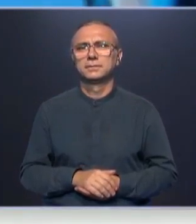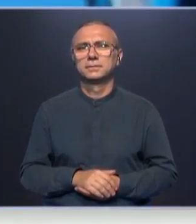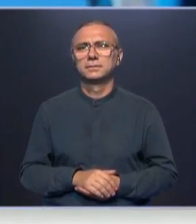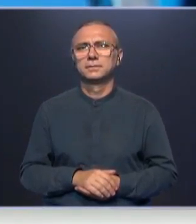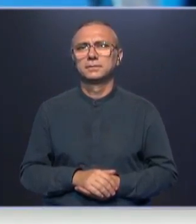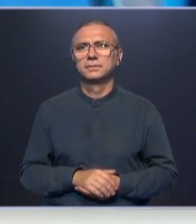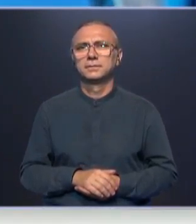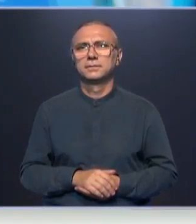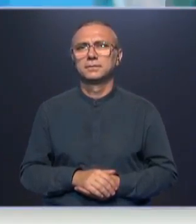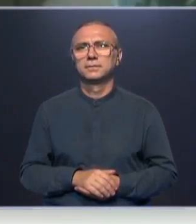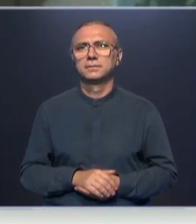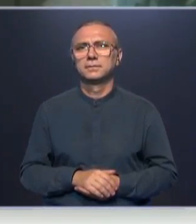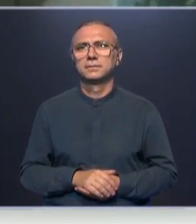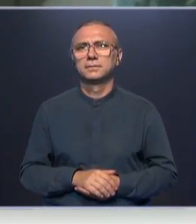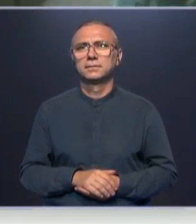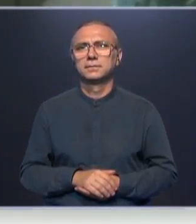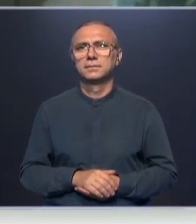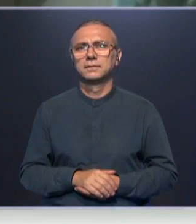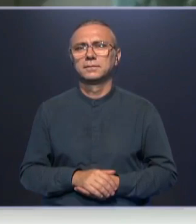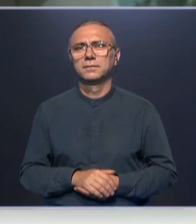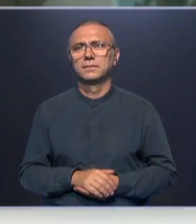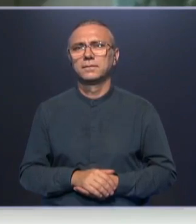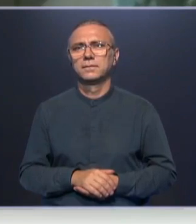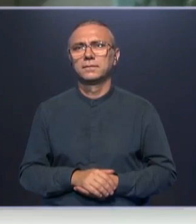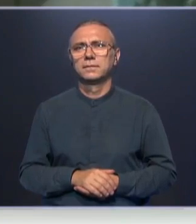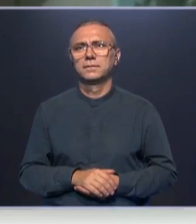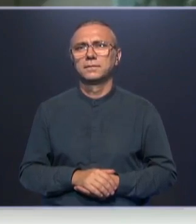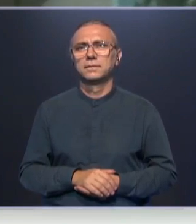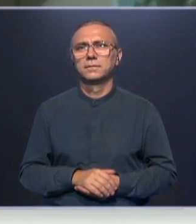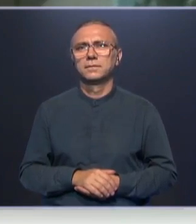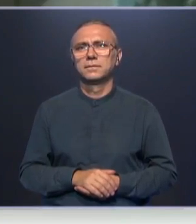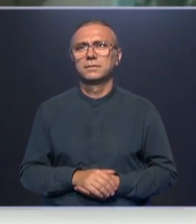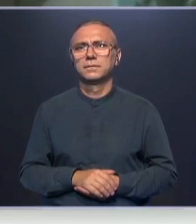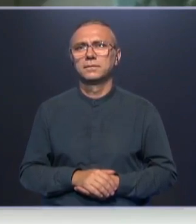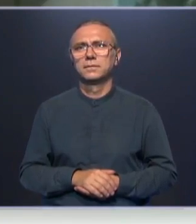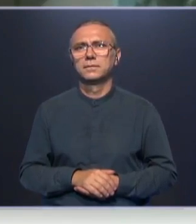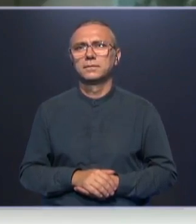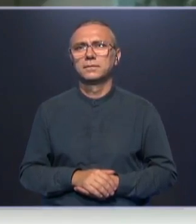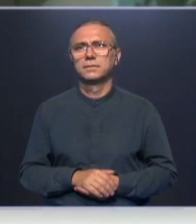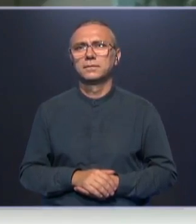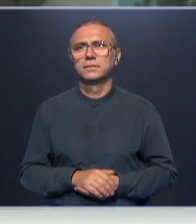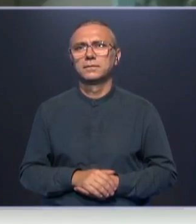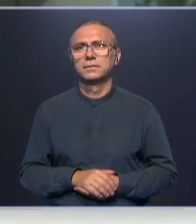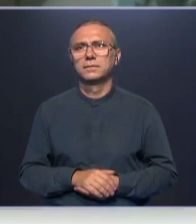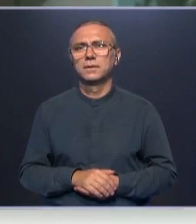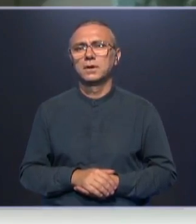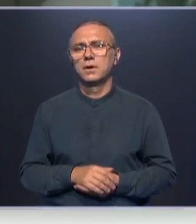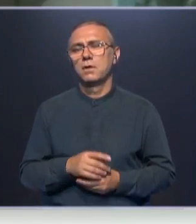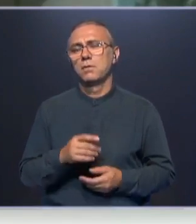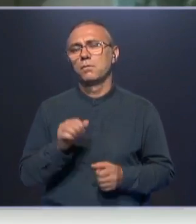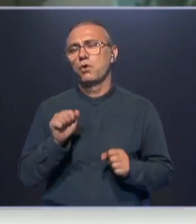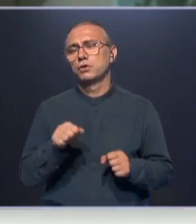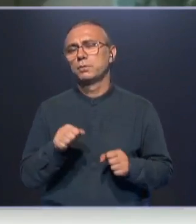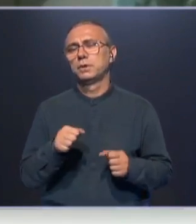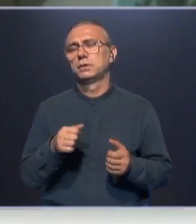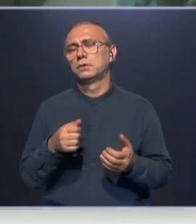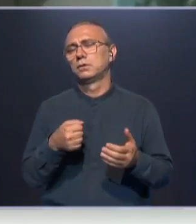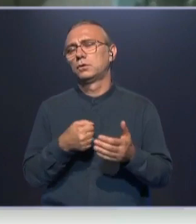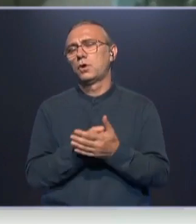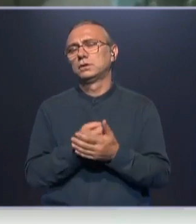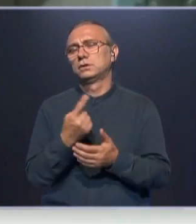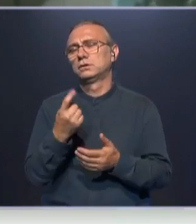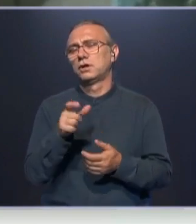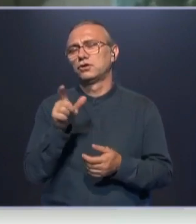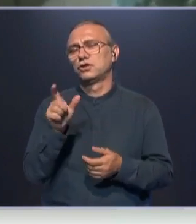к храму на Болевском благочине, будут, может быть, человек около моста. Но обычно бывает